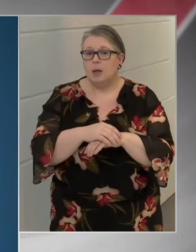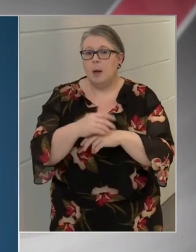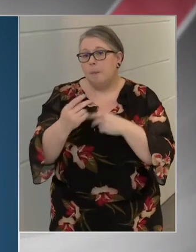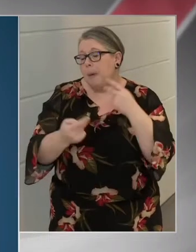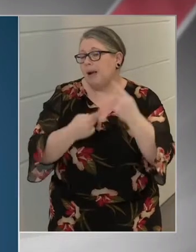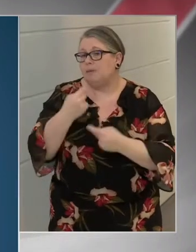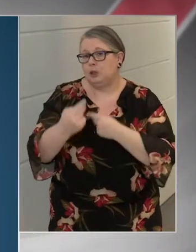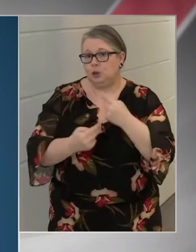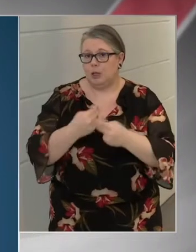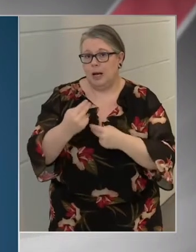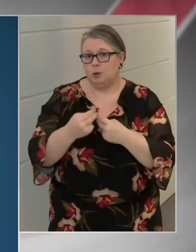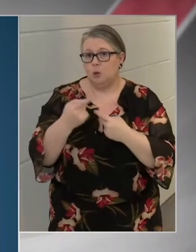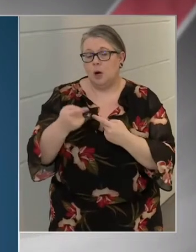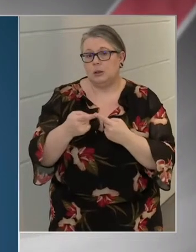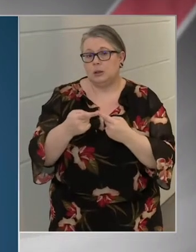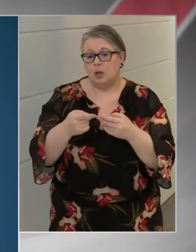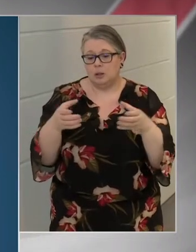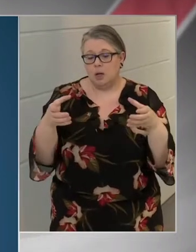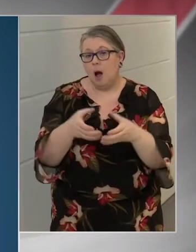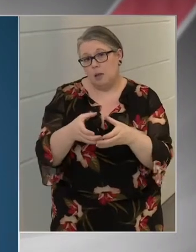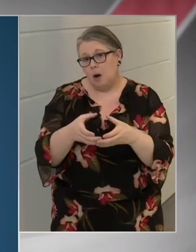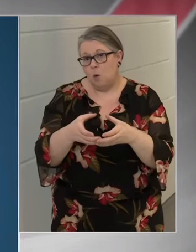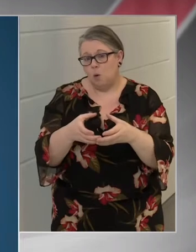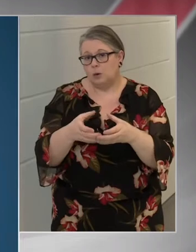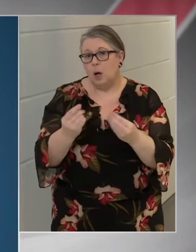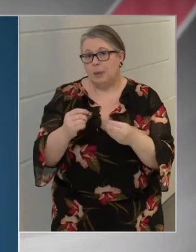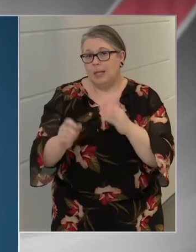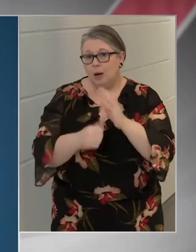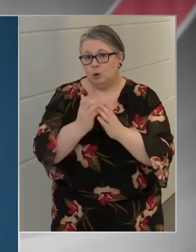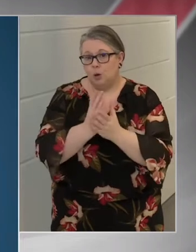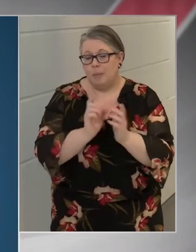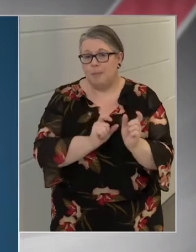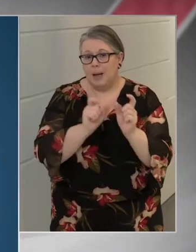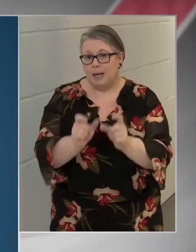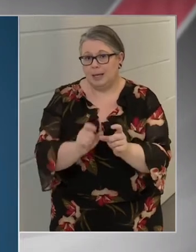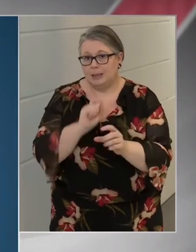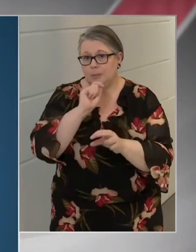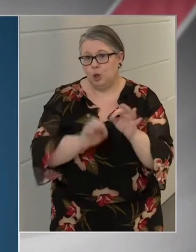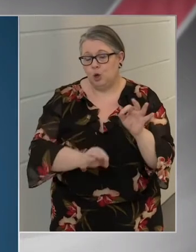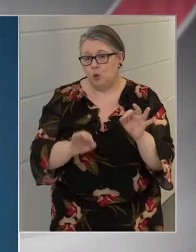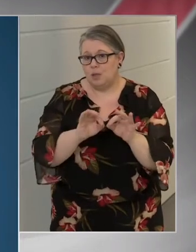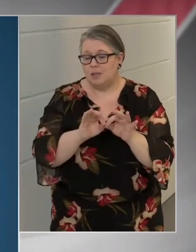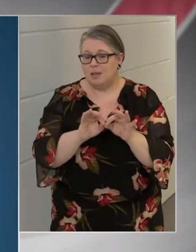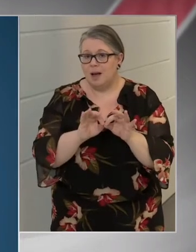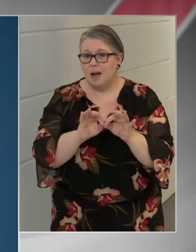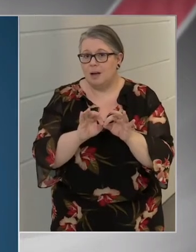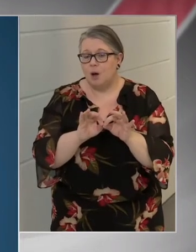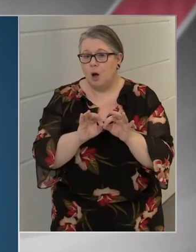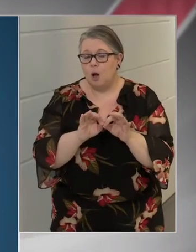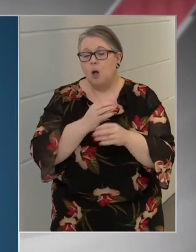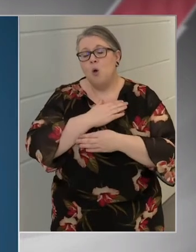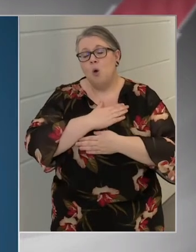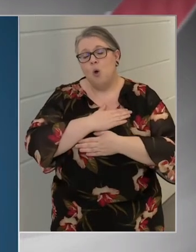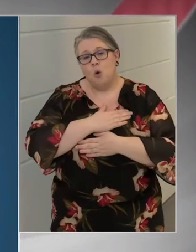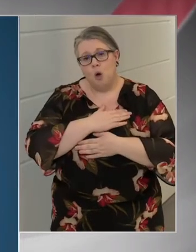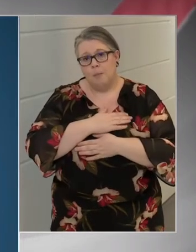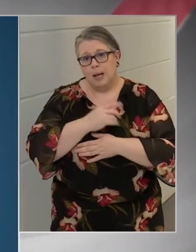Megvizsgáltuk azt a tételt, amely először beérkezett az országba, és örömmel